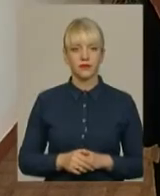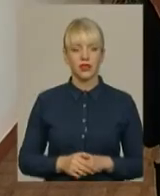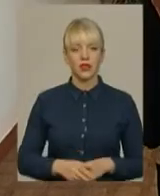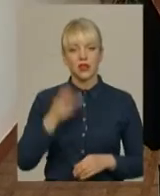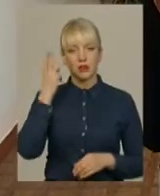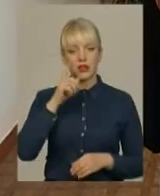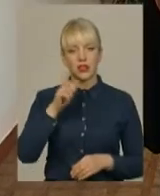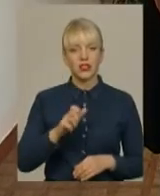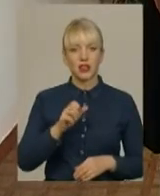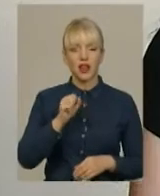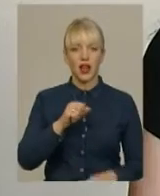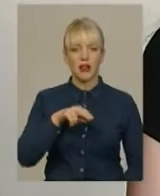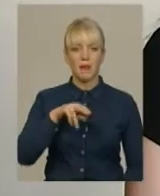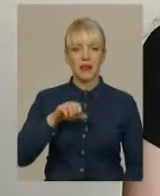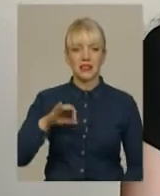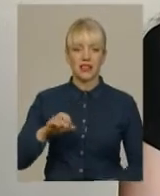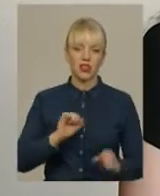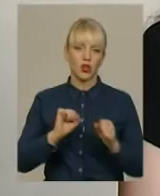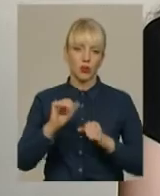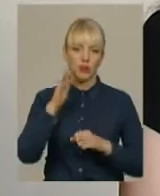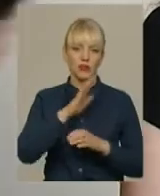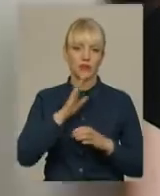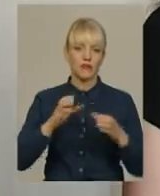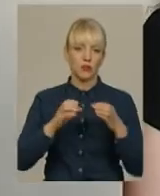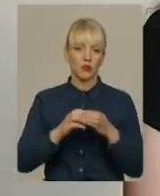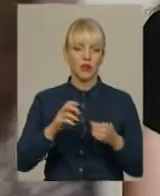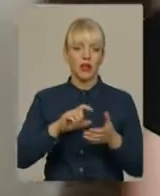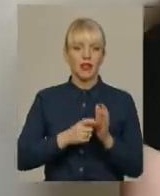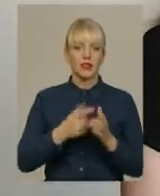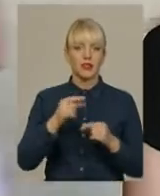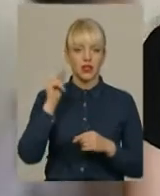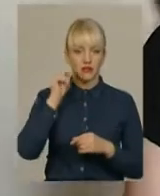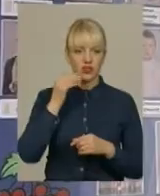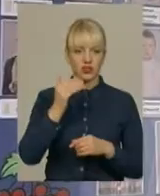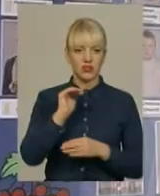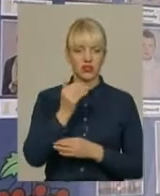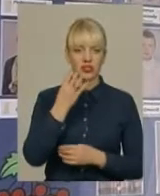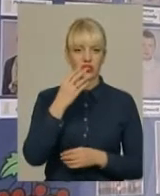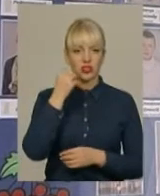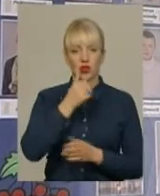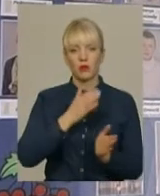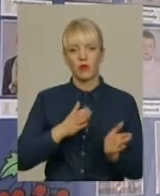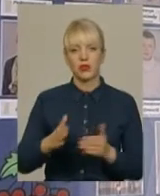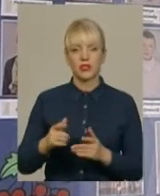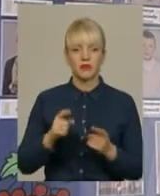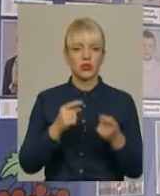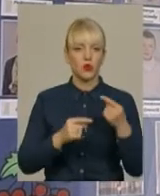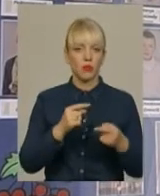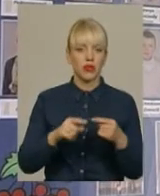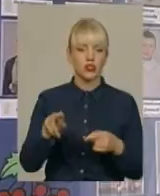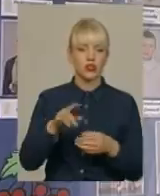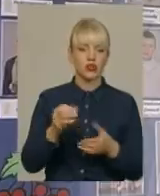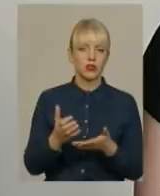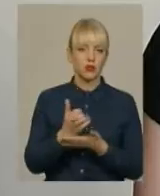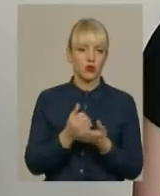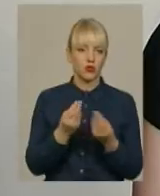Хмельничанка Алла Пастернак керує батьківським комітетом класу, де навчається її дитина четвертий рік поспіль. Каже, суперечок через кошти на зборах не